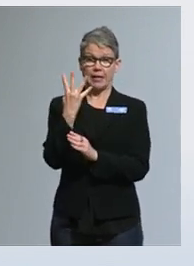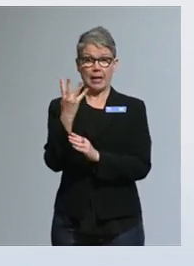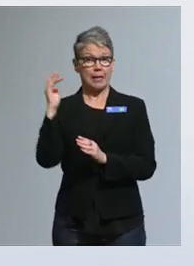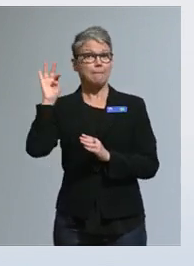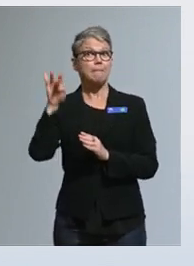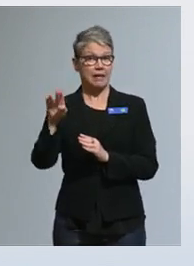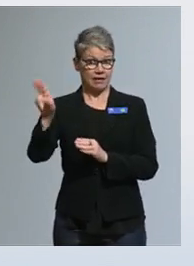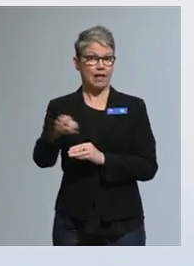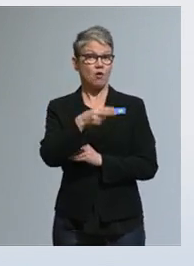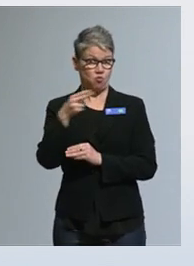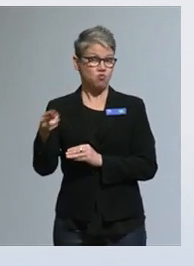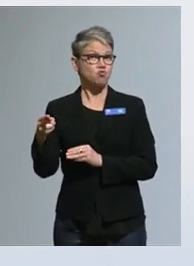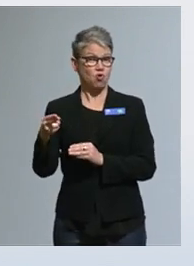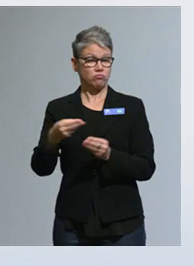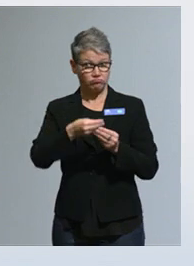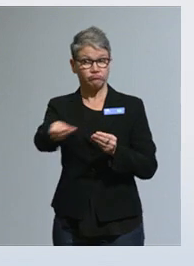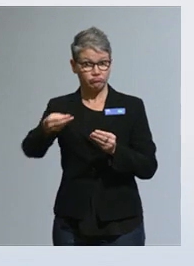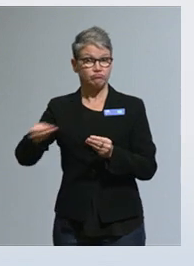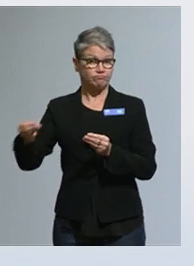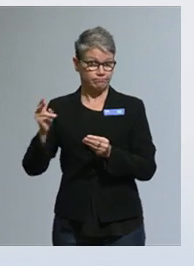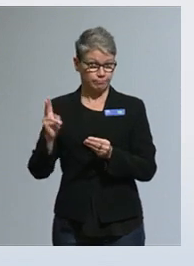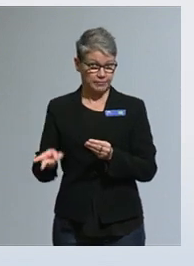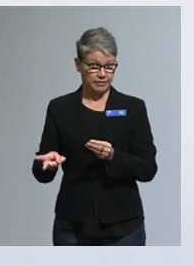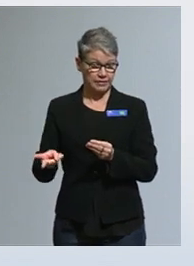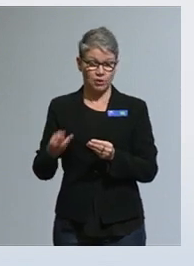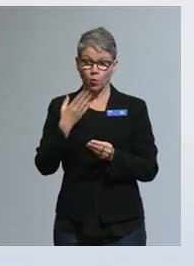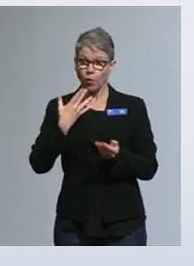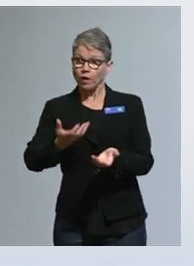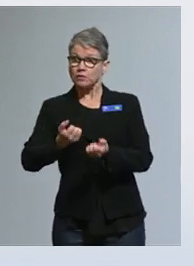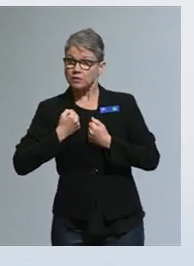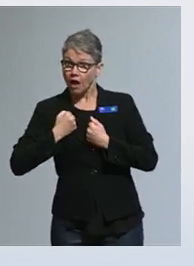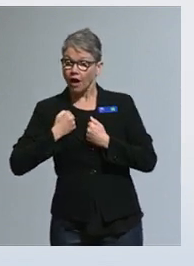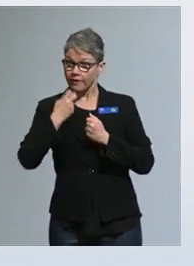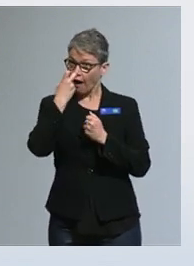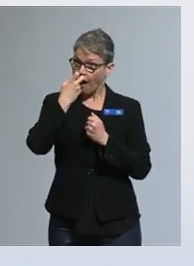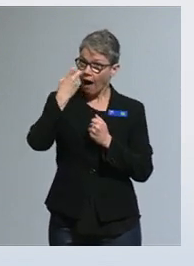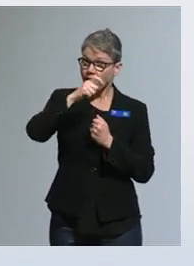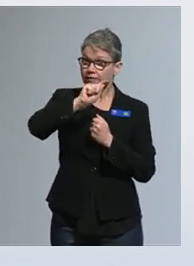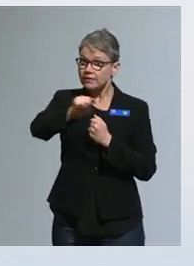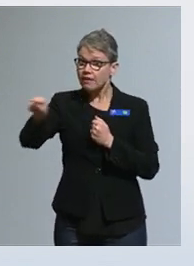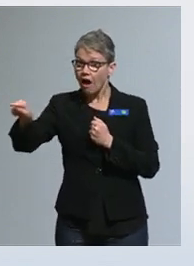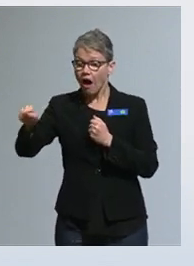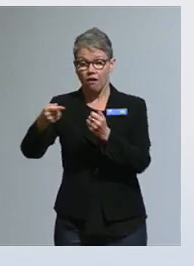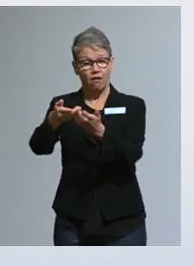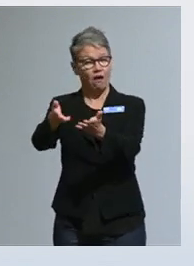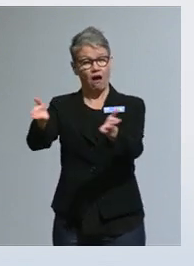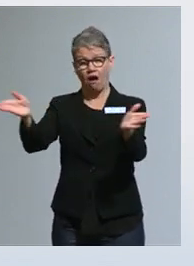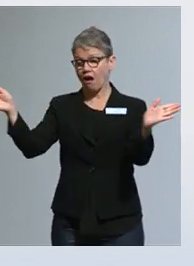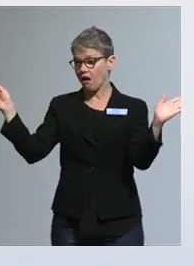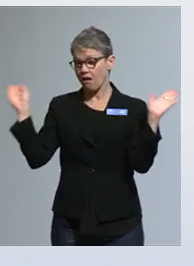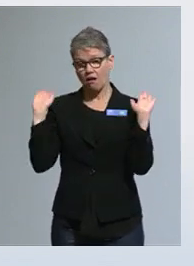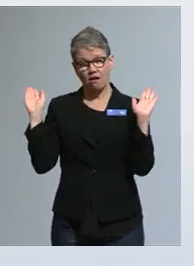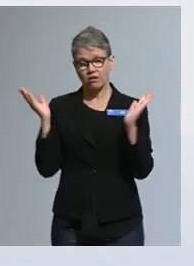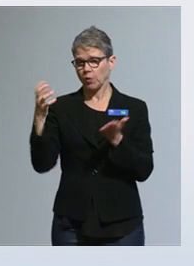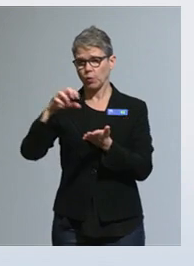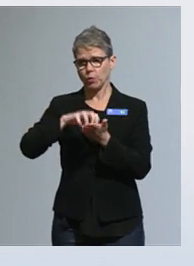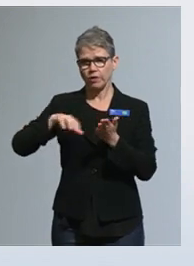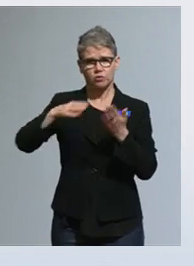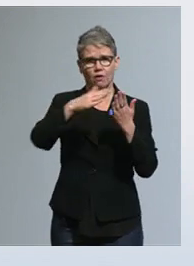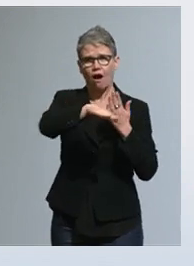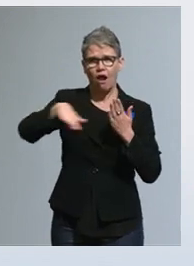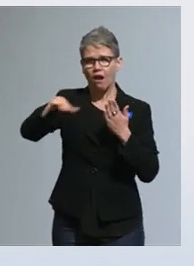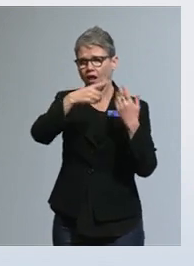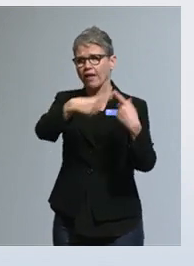Ja tämä saajajoukko, hakijajoukko on hyvin laajaa eri yhteiskunnan sektoreilta.